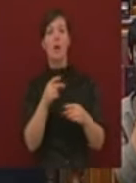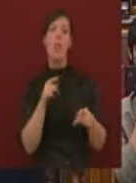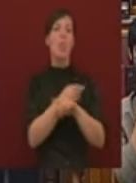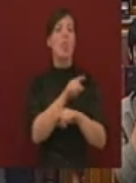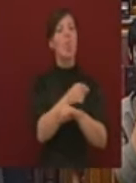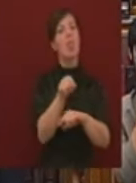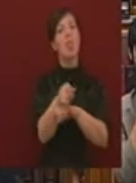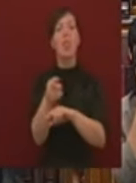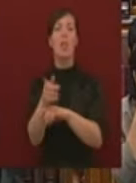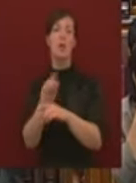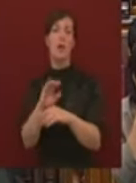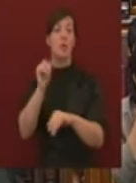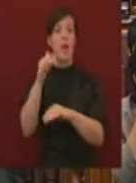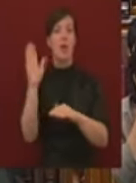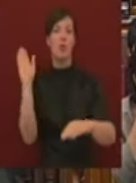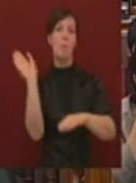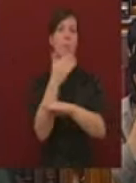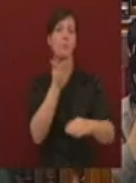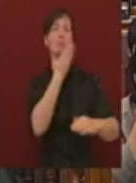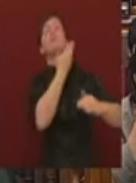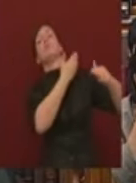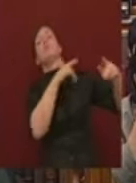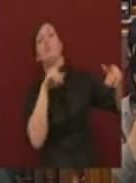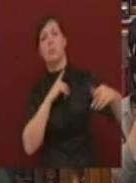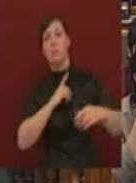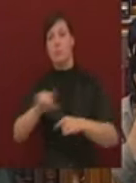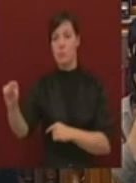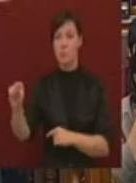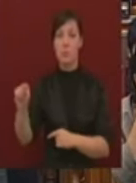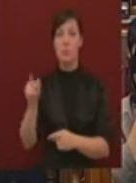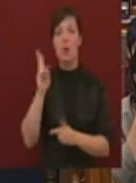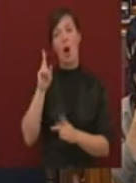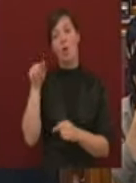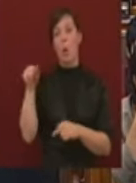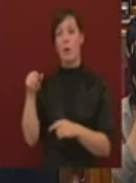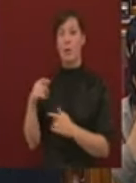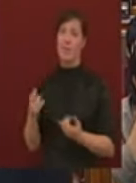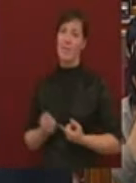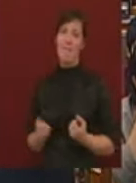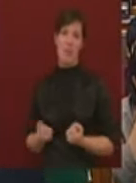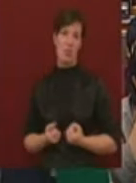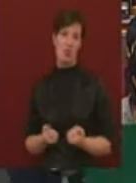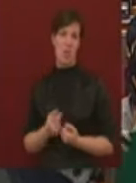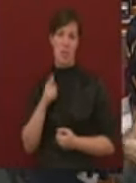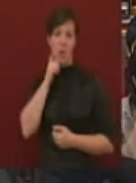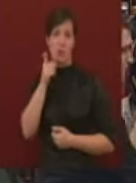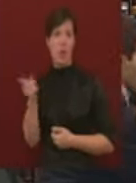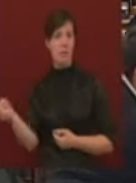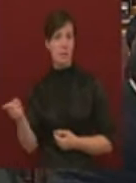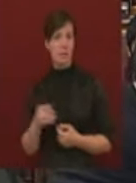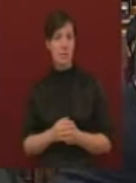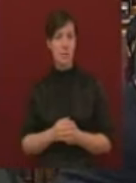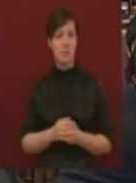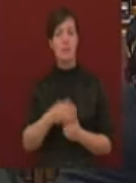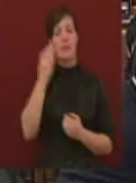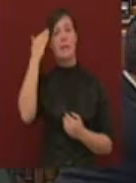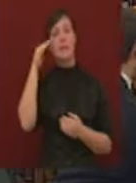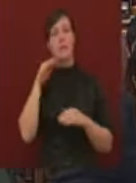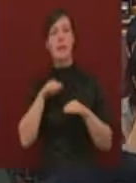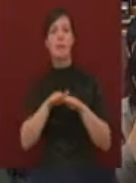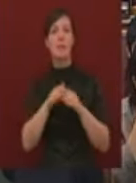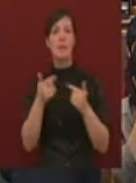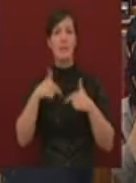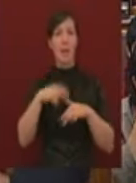és utána az első pofon után elszalad, akkor a nevetségességet kockáztatja. Tisztelt miniszterelnök úr! A